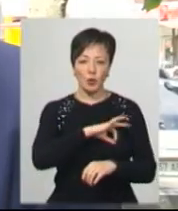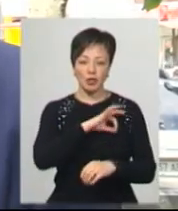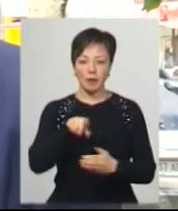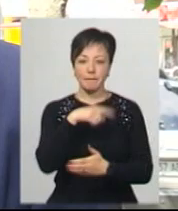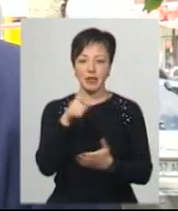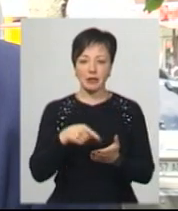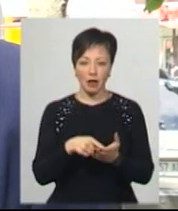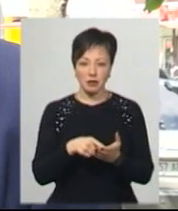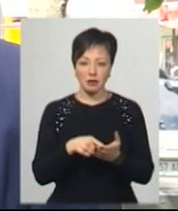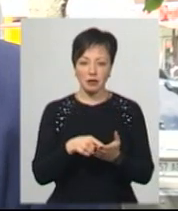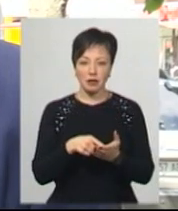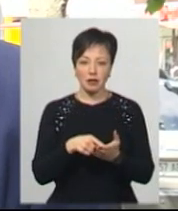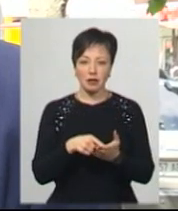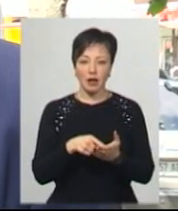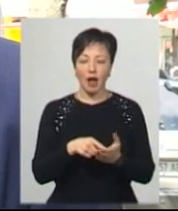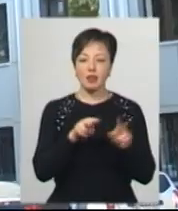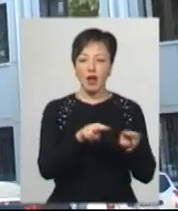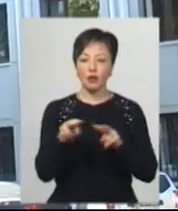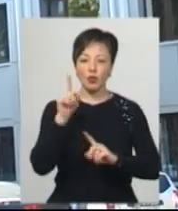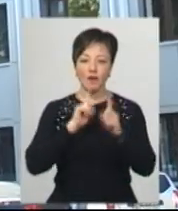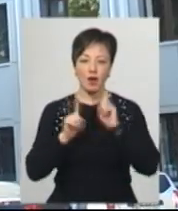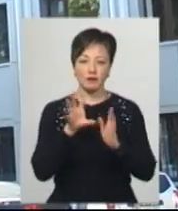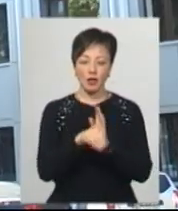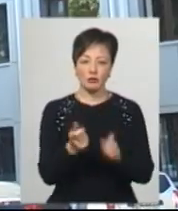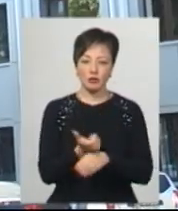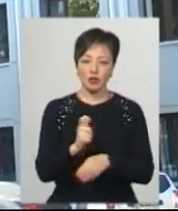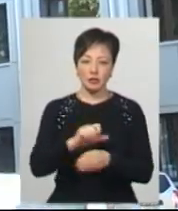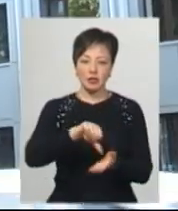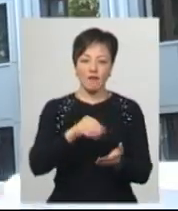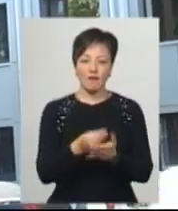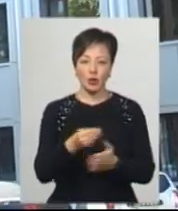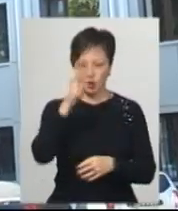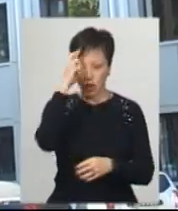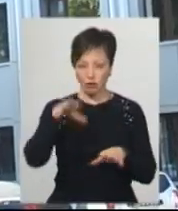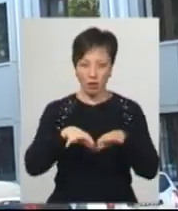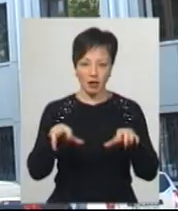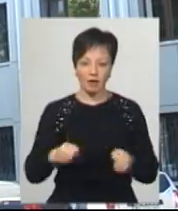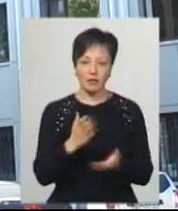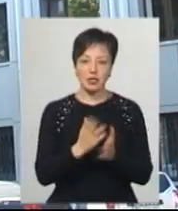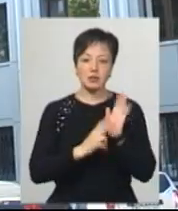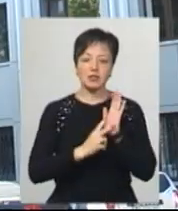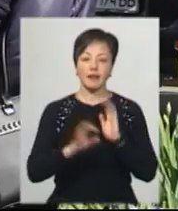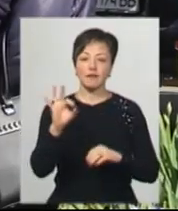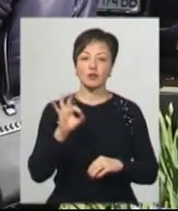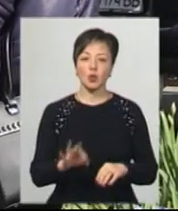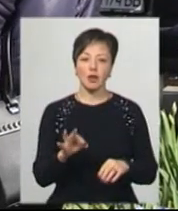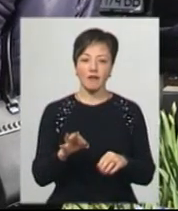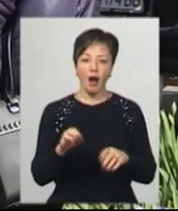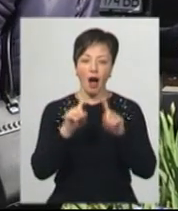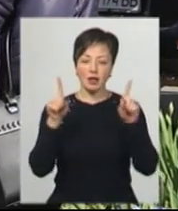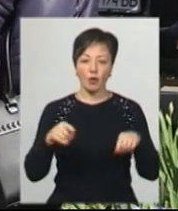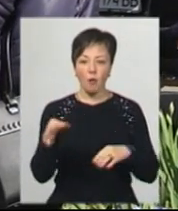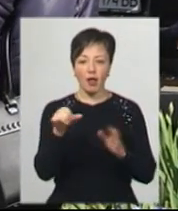«Хмельницьк обленерго» Андрія Пилипенка, наглядова рада, в складі якої більшість представників фонду держмайна, який володіє 70% акції «Хмельницьк